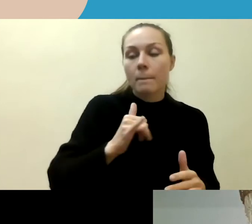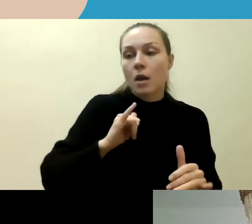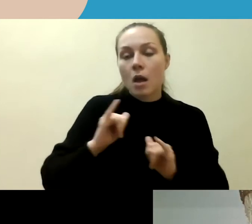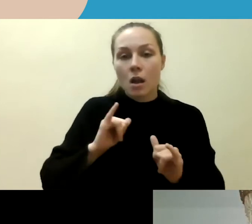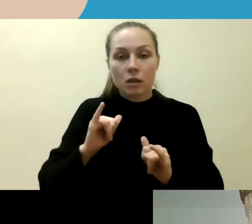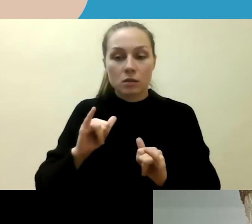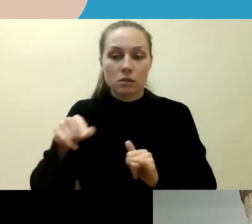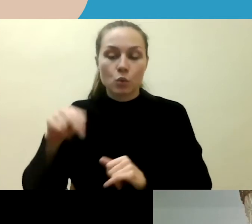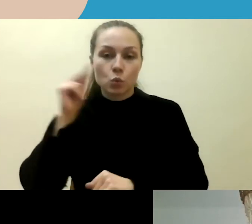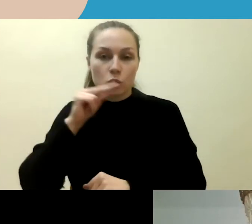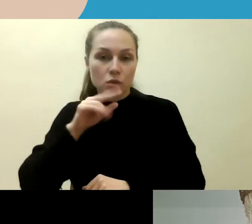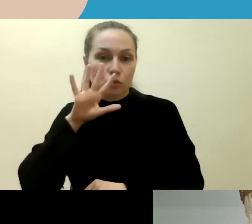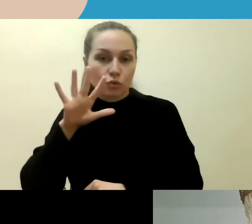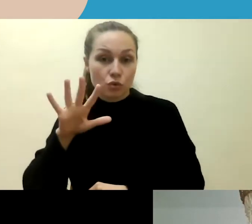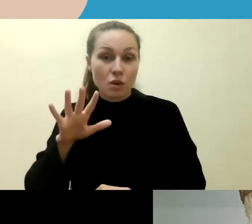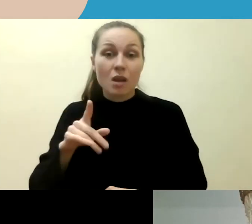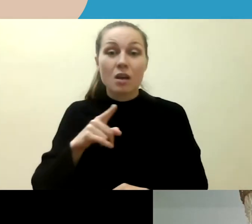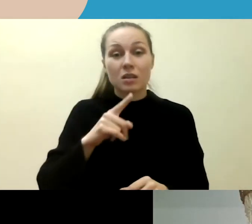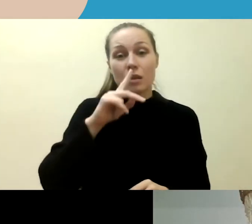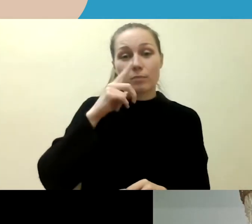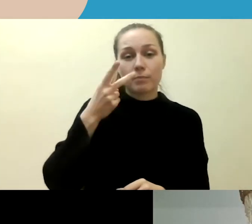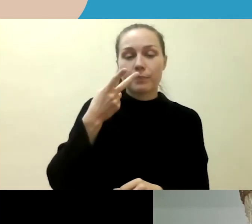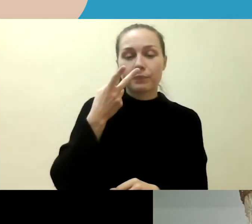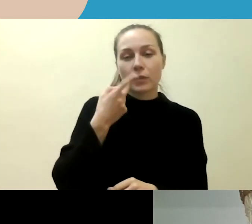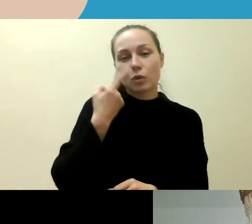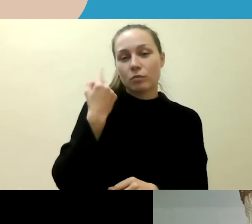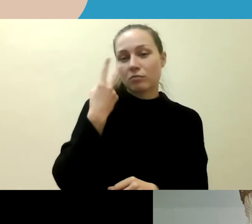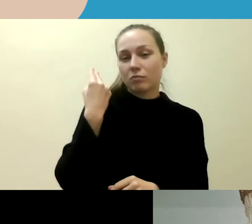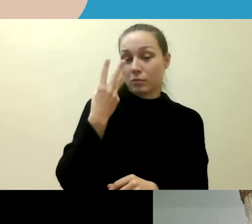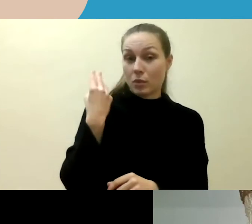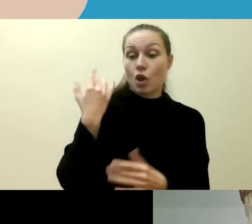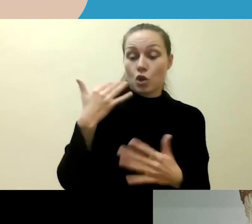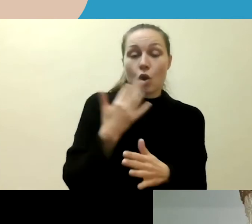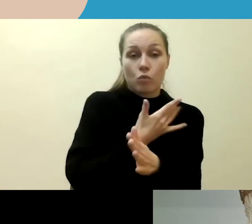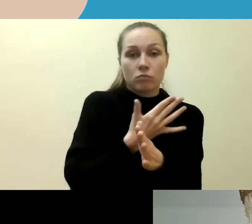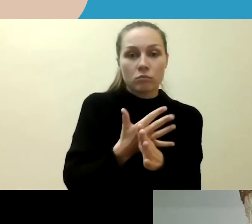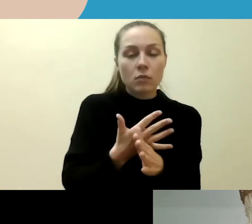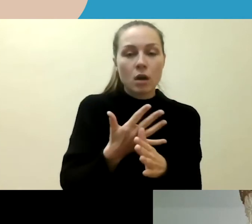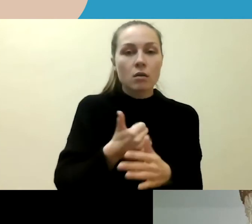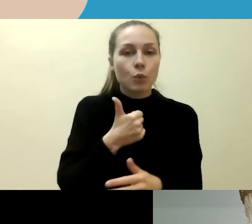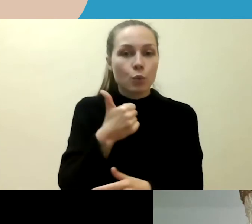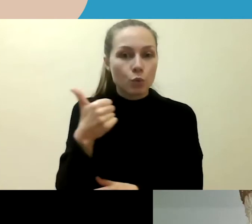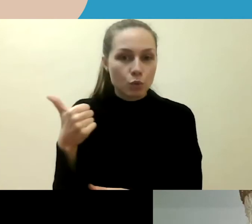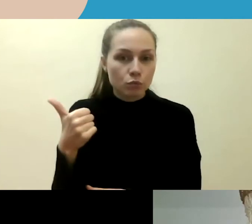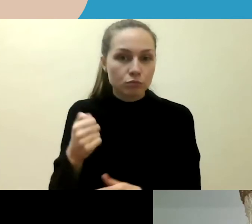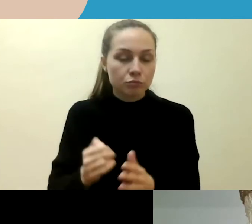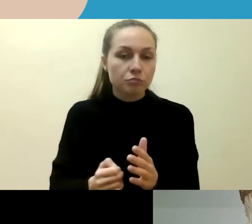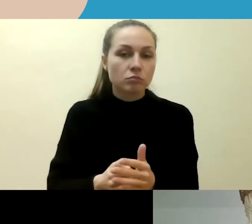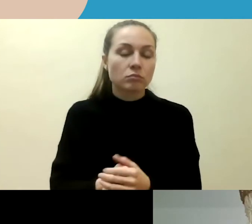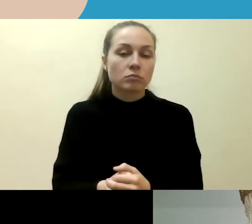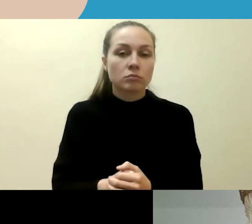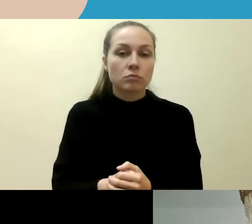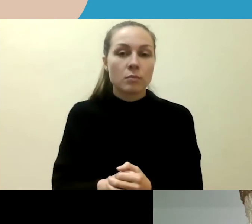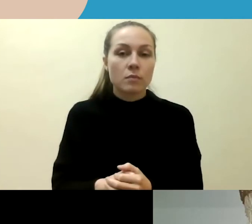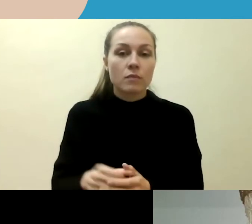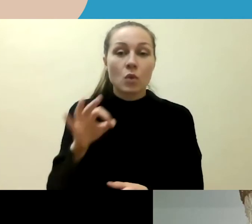pastolosius keletą metų buvo tikrai padaryta daug teigiamų žingsnių žengta. Visų pirma, dėl